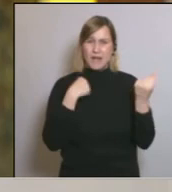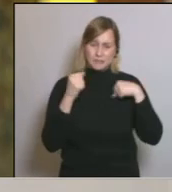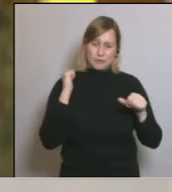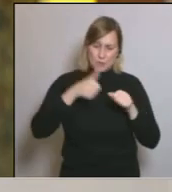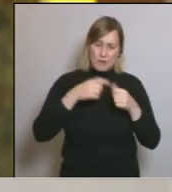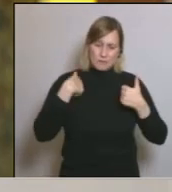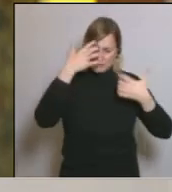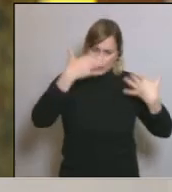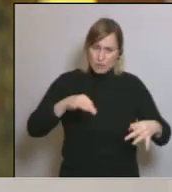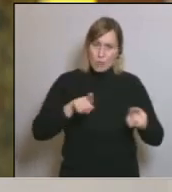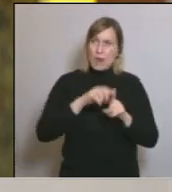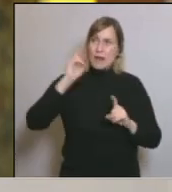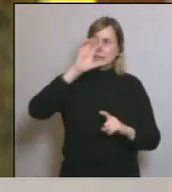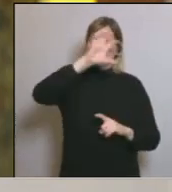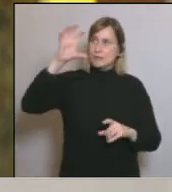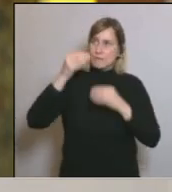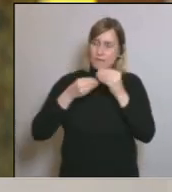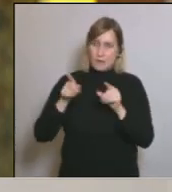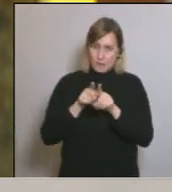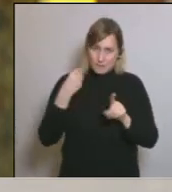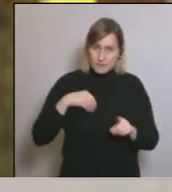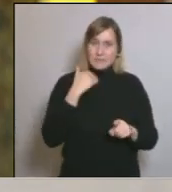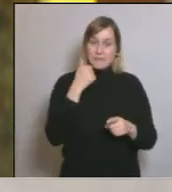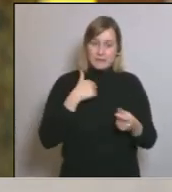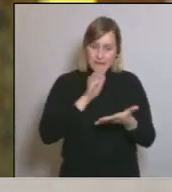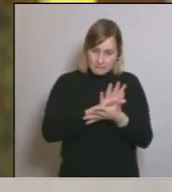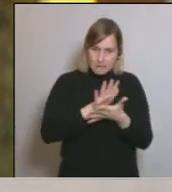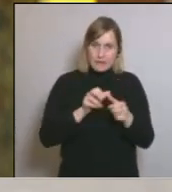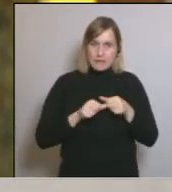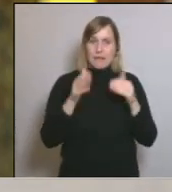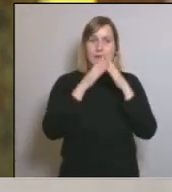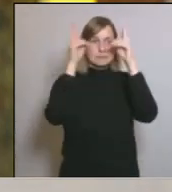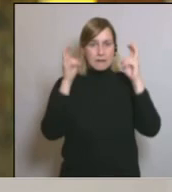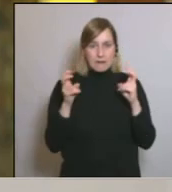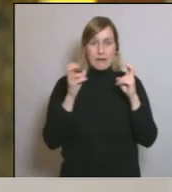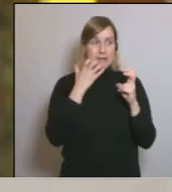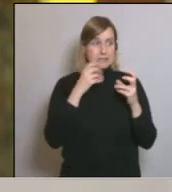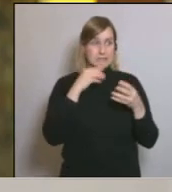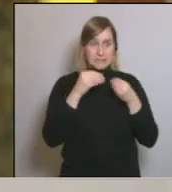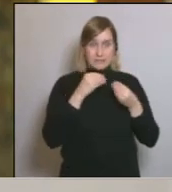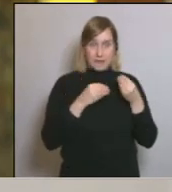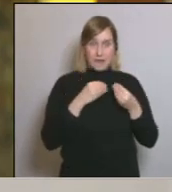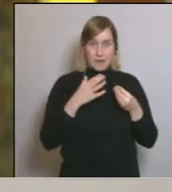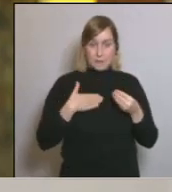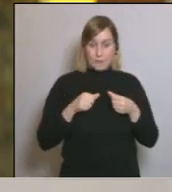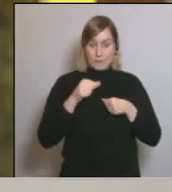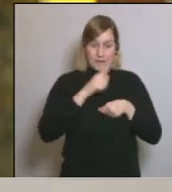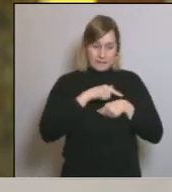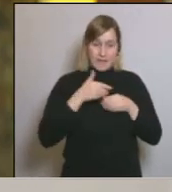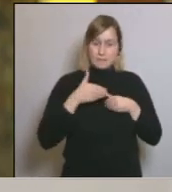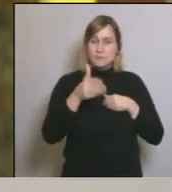països. Sapiguem que ara, amb aquesta tranquil·litat de poder-nos quedar a casa si s'apliquen aquestes mesures, podrem tenir el temps